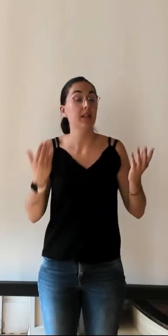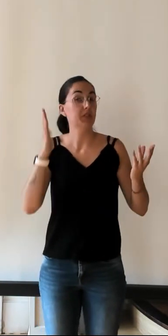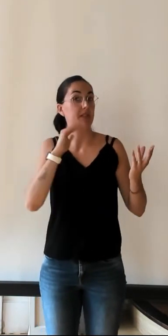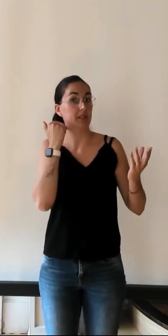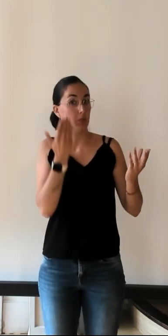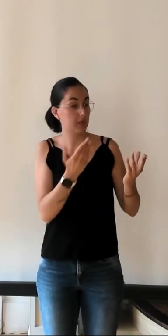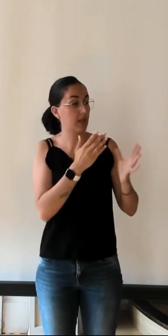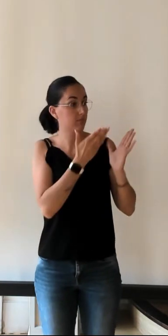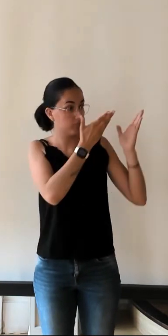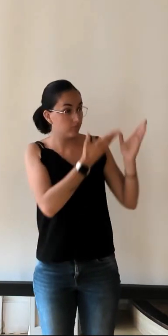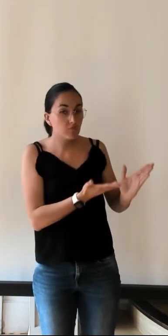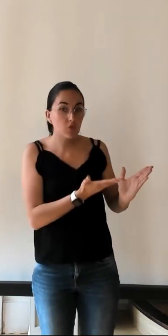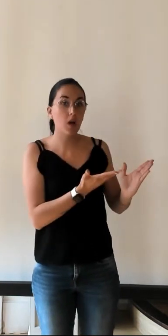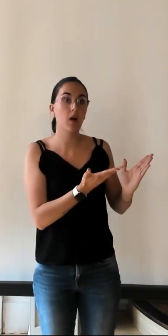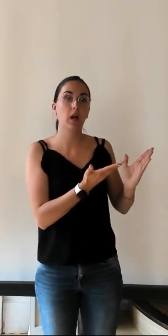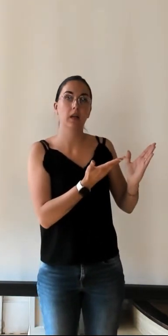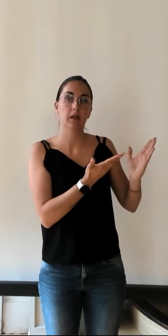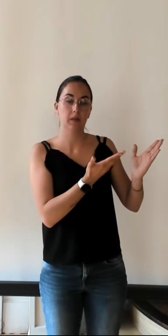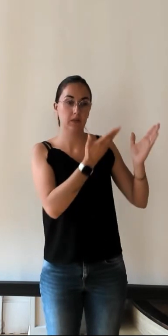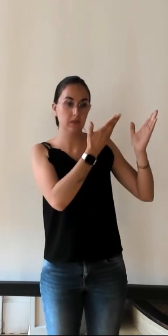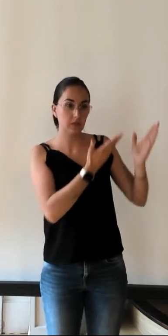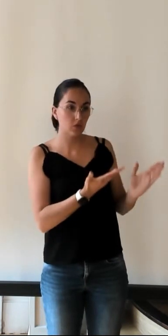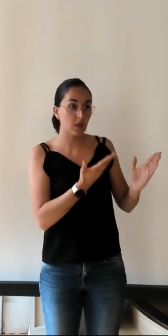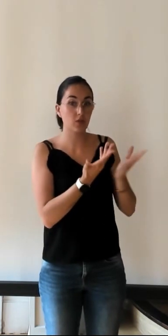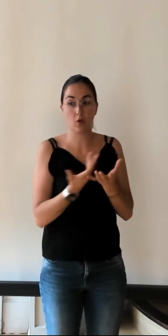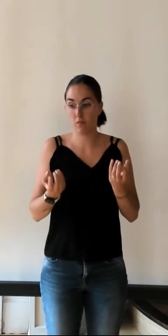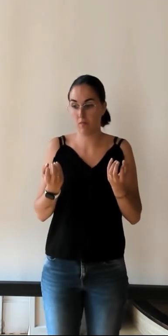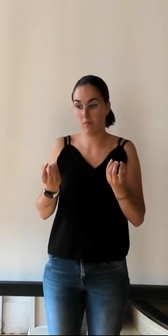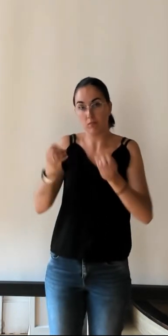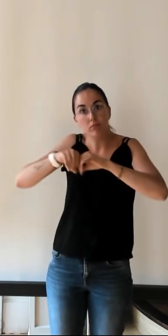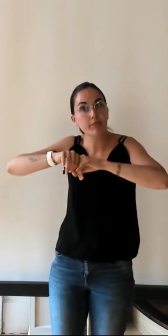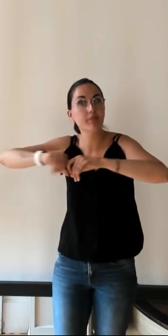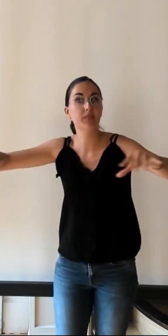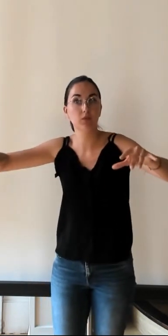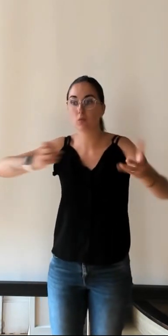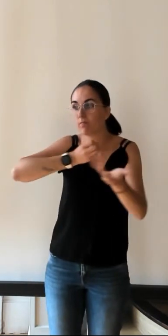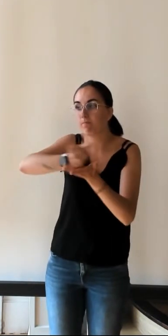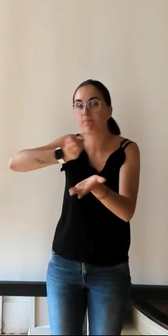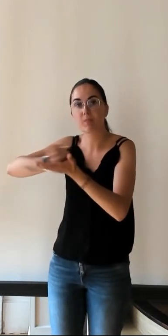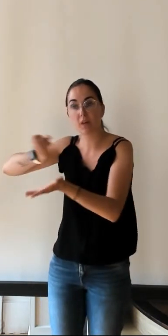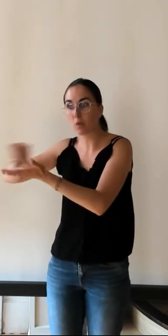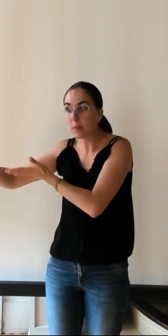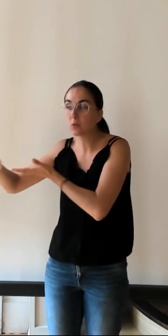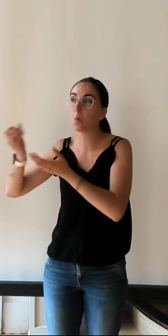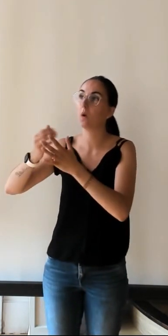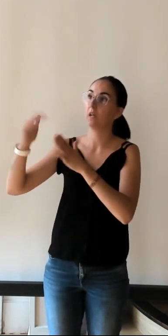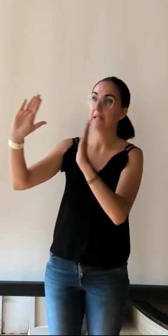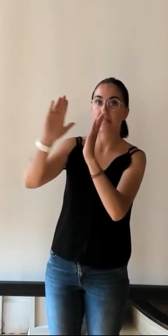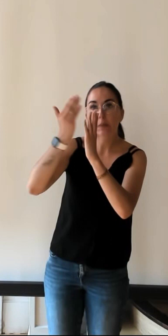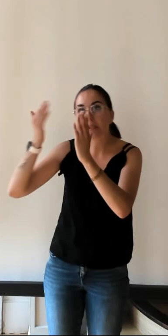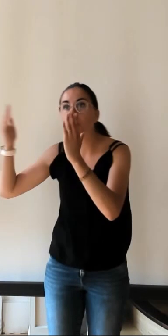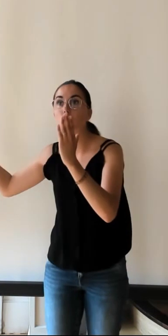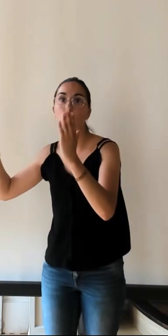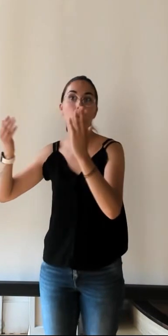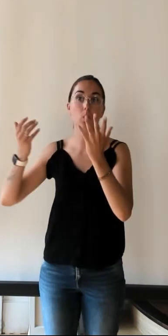tu mènes des opérations de diffusion, dont notamment tu conçois des expositions, des publications,